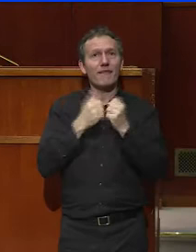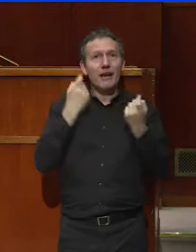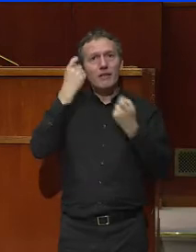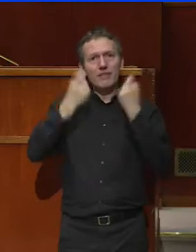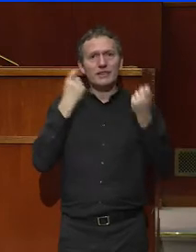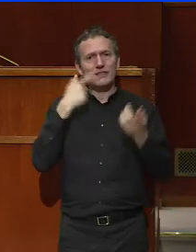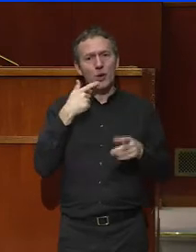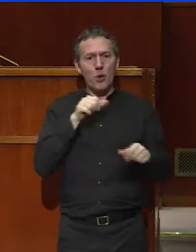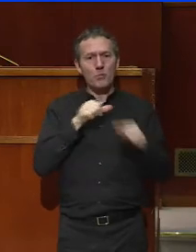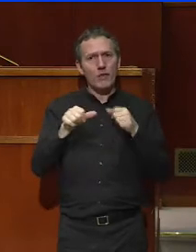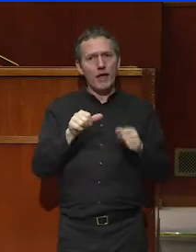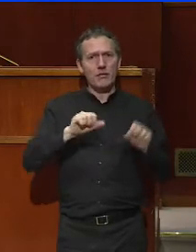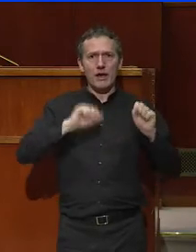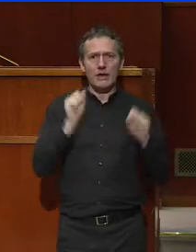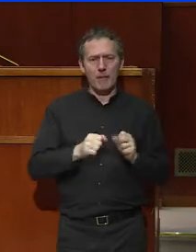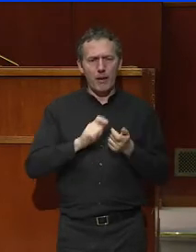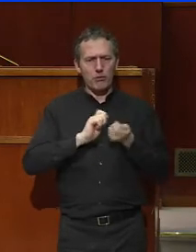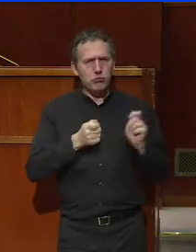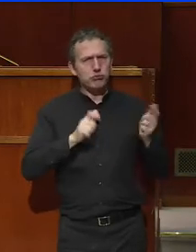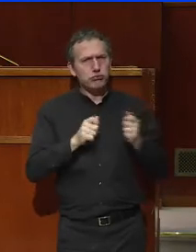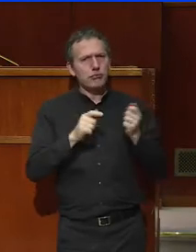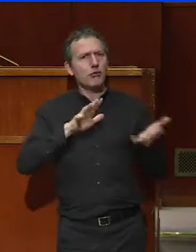-à-dire une modernité capable de se repenser.